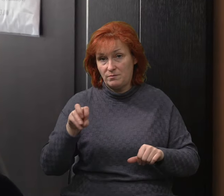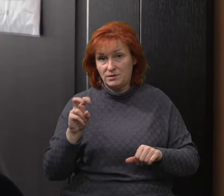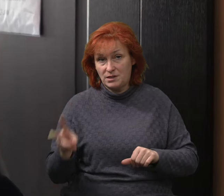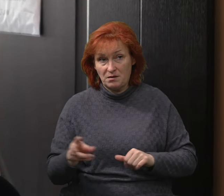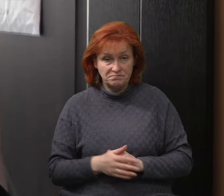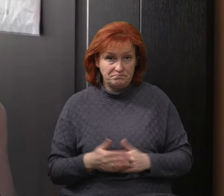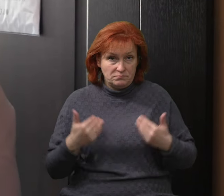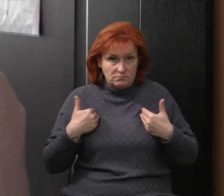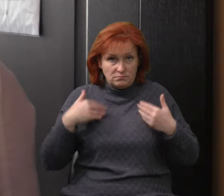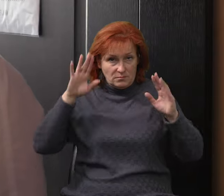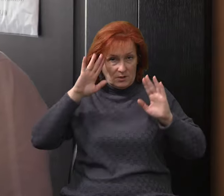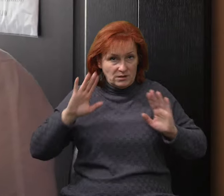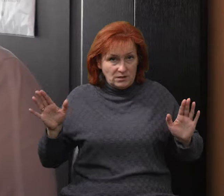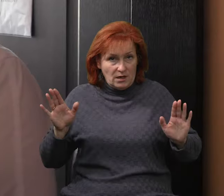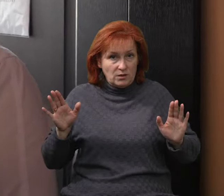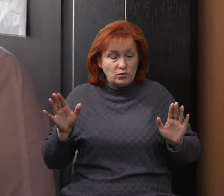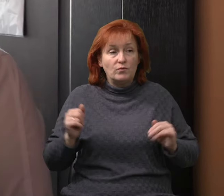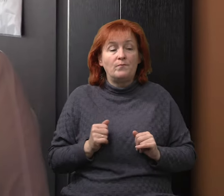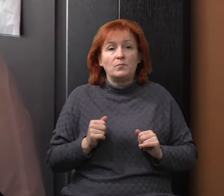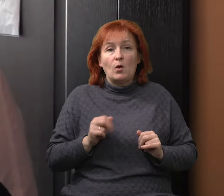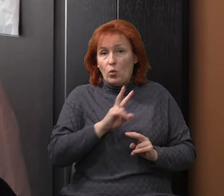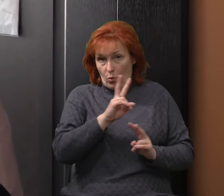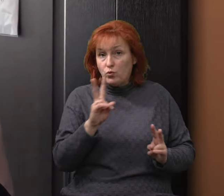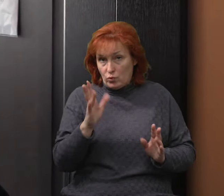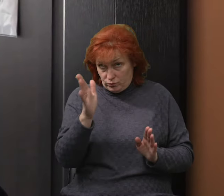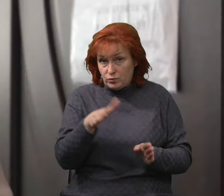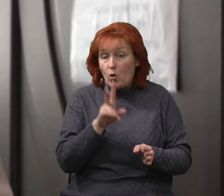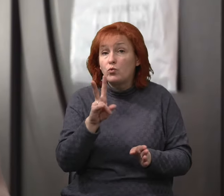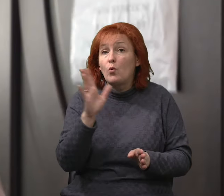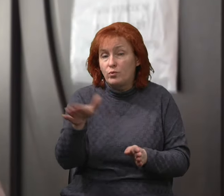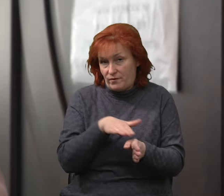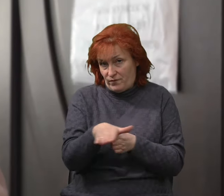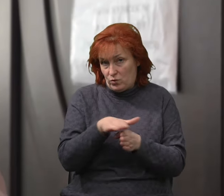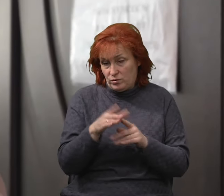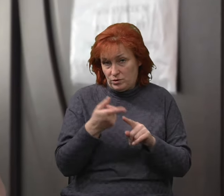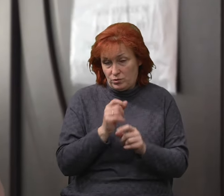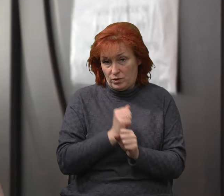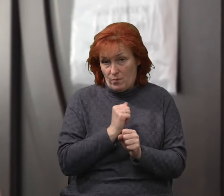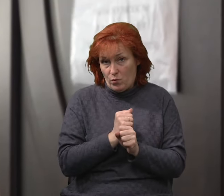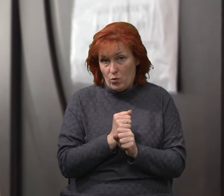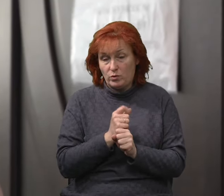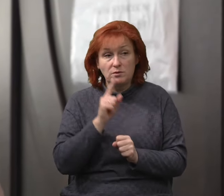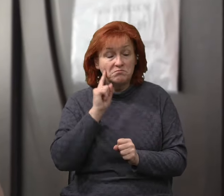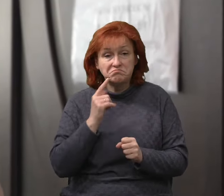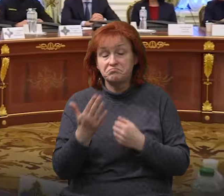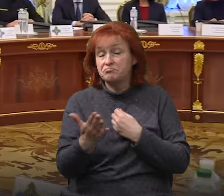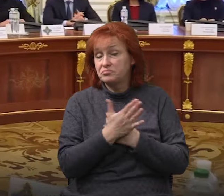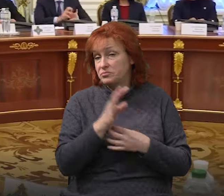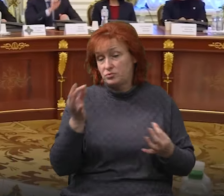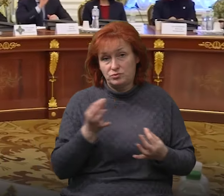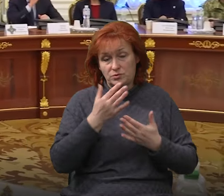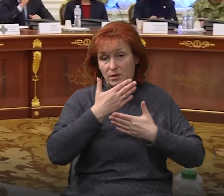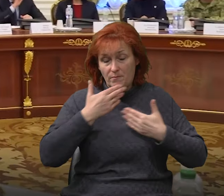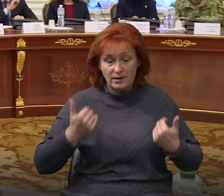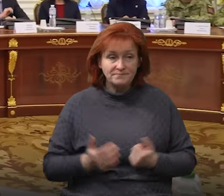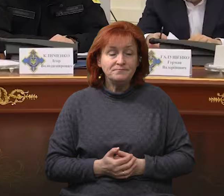знаю, але цю роботу треба комусь виконувати. Як буде далі, ми не знаємо. Нам ніхто нічого не говорив. 22